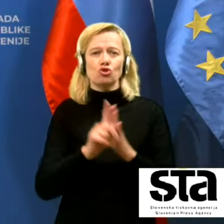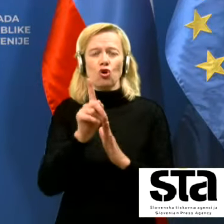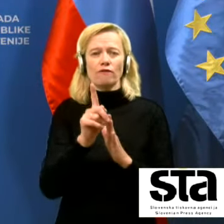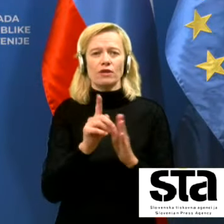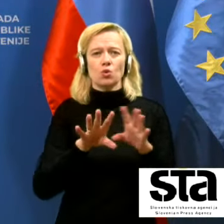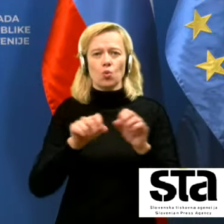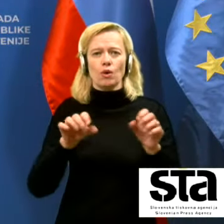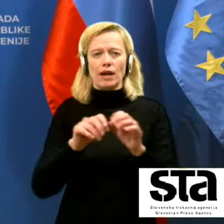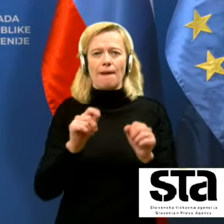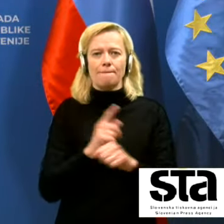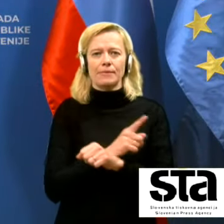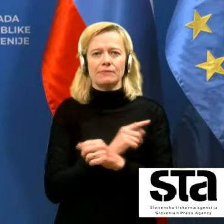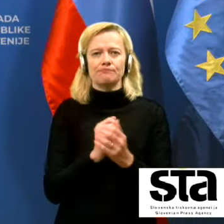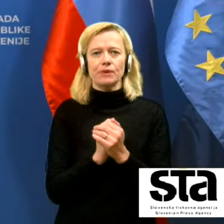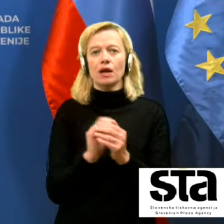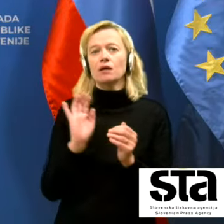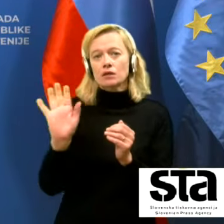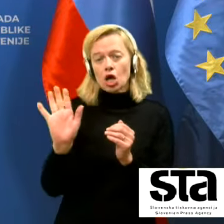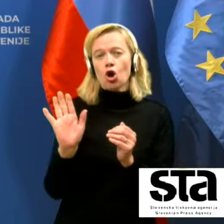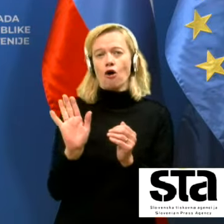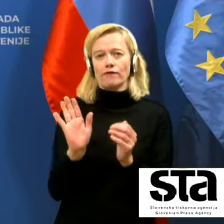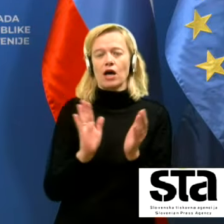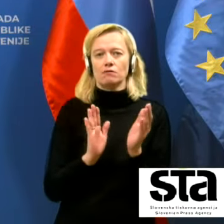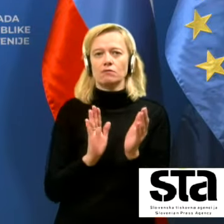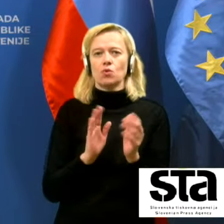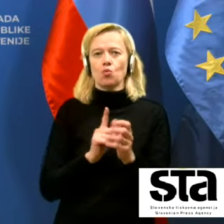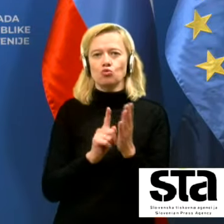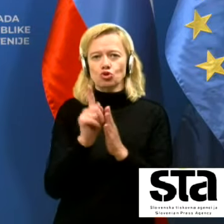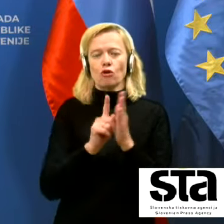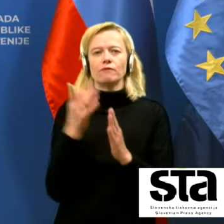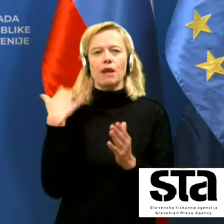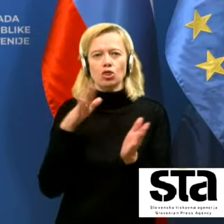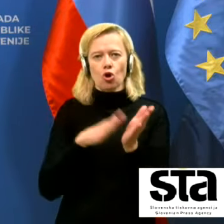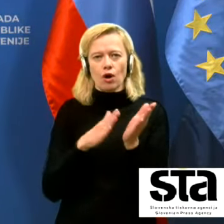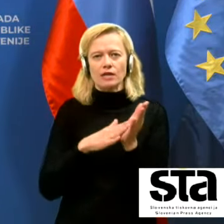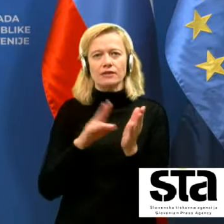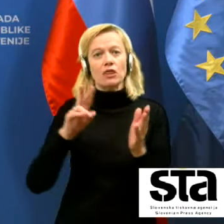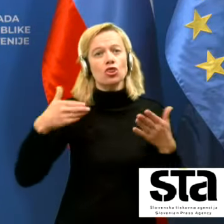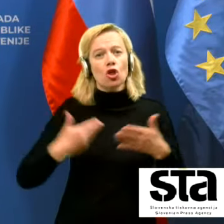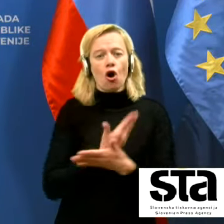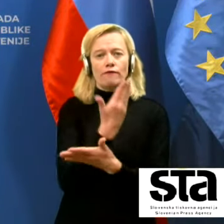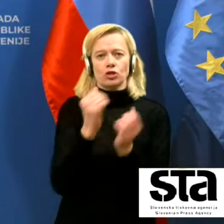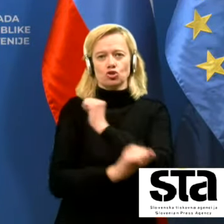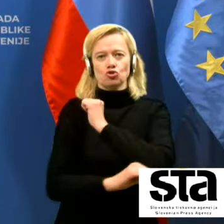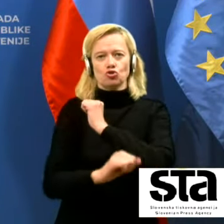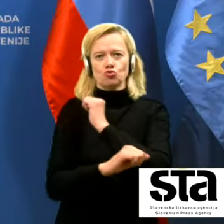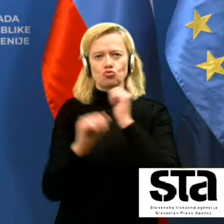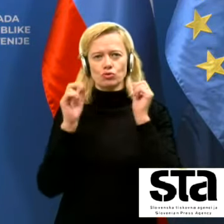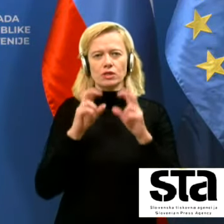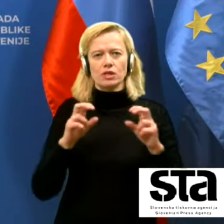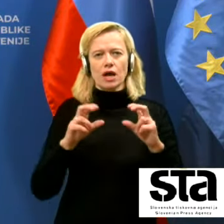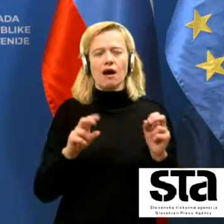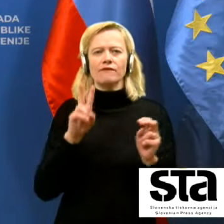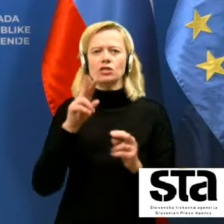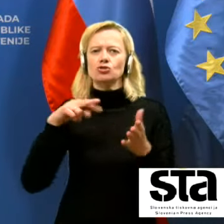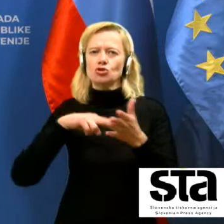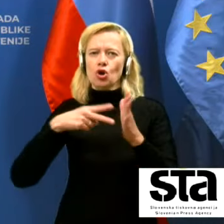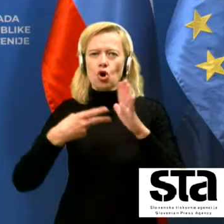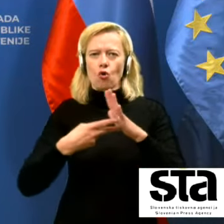Njegova učinkovitost je bila dokazana tudi v številnih novih študijah, v strokovni literaturi,